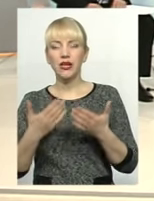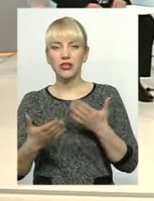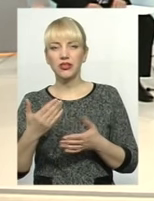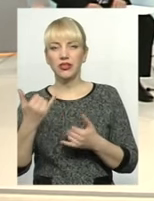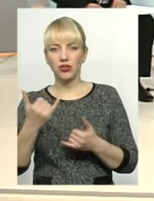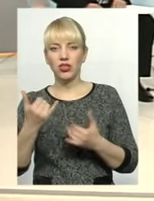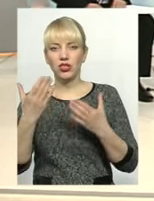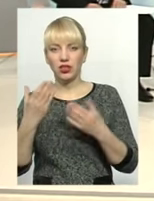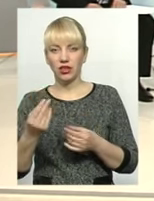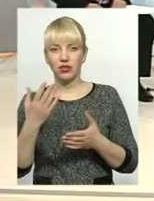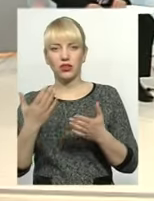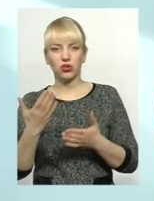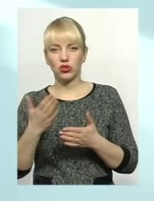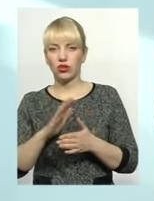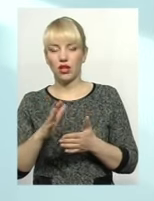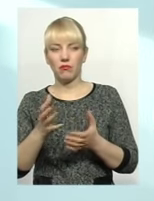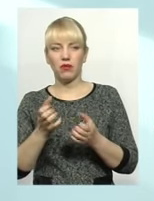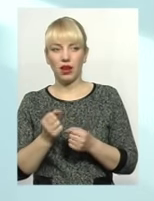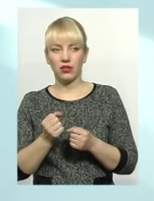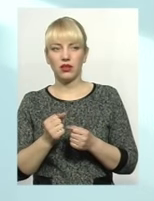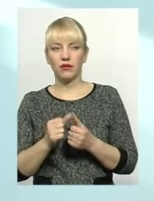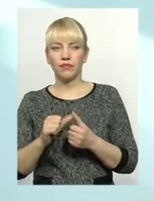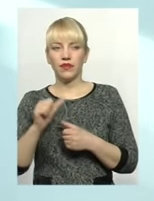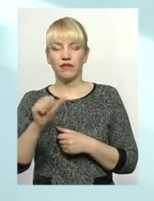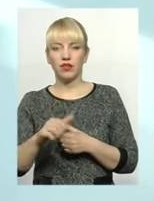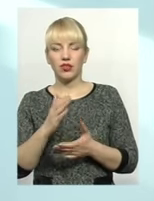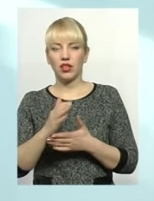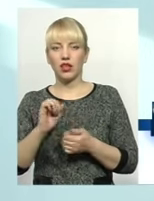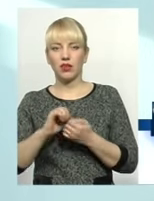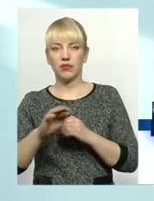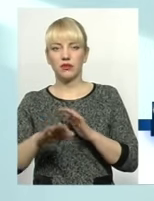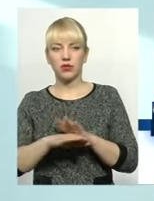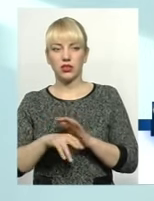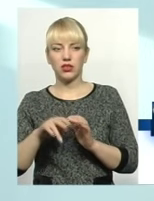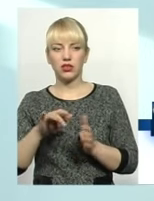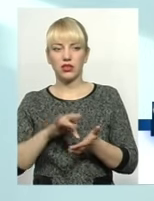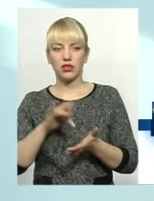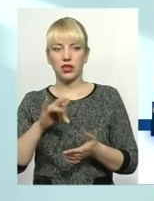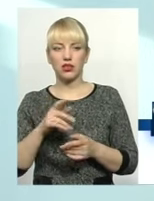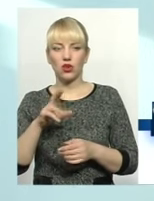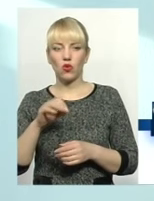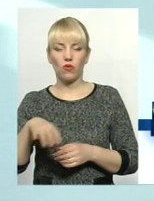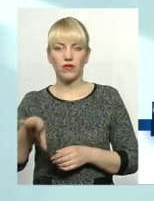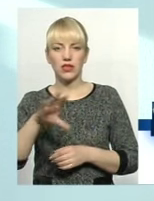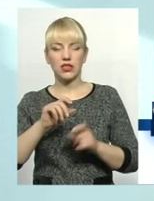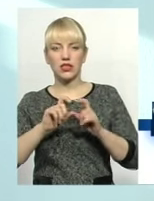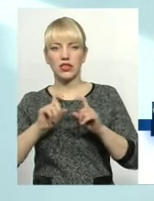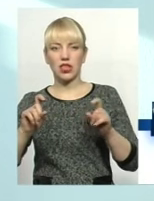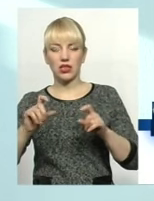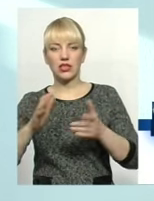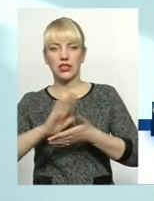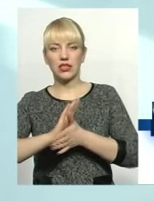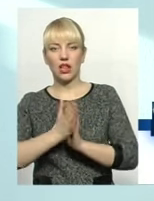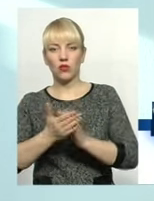брати, скажімо так, винятком є Кам'янець-Подільський центр, в усіх закладах станом на